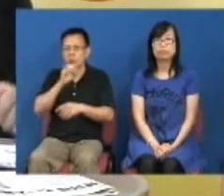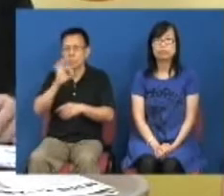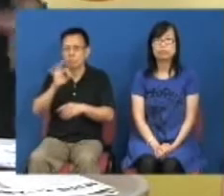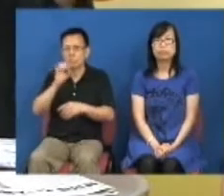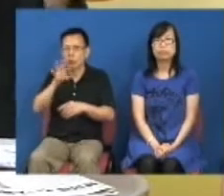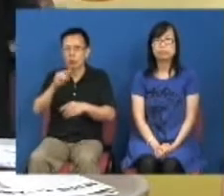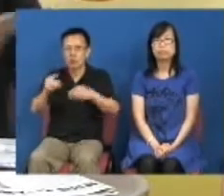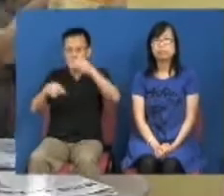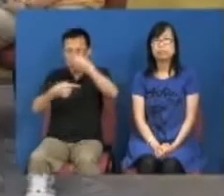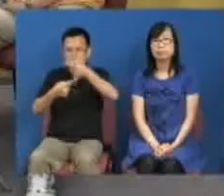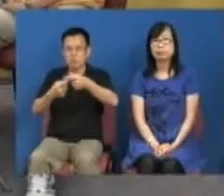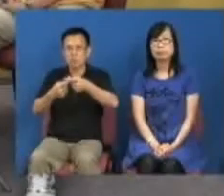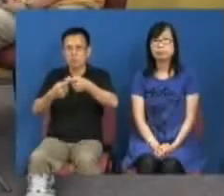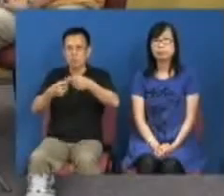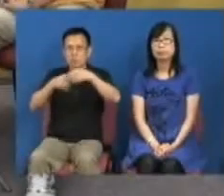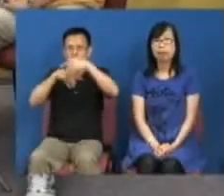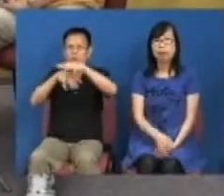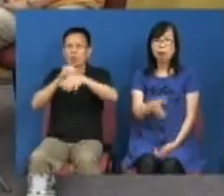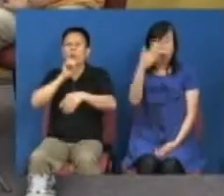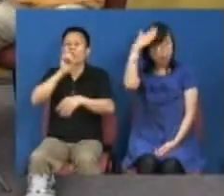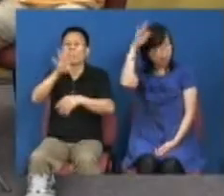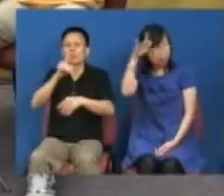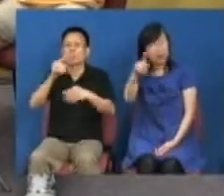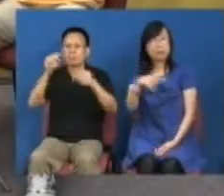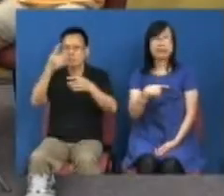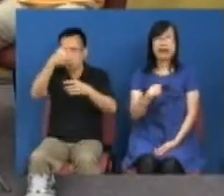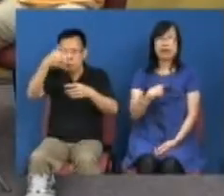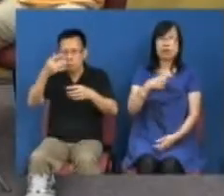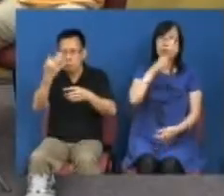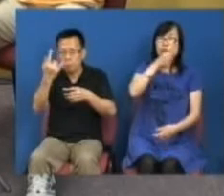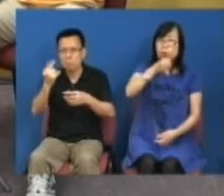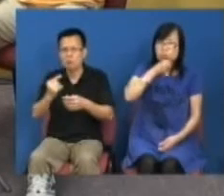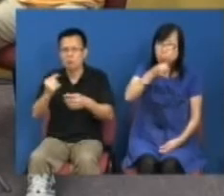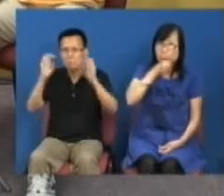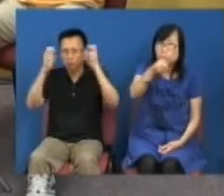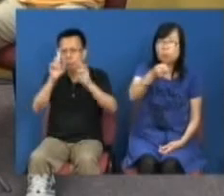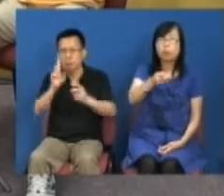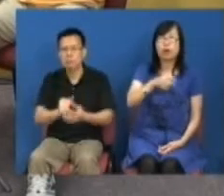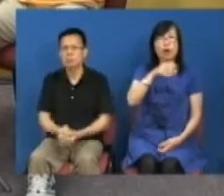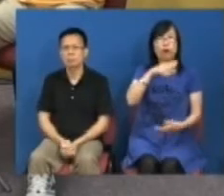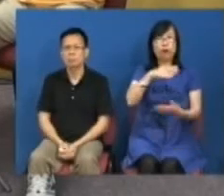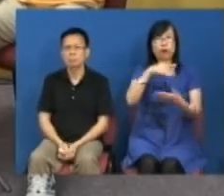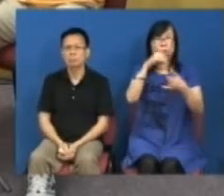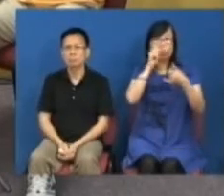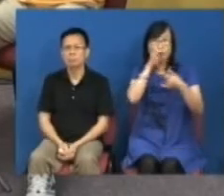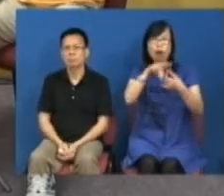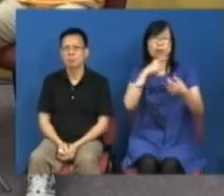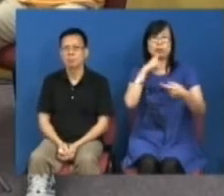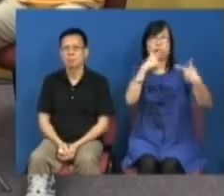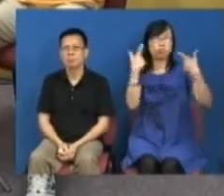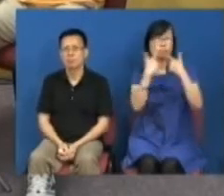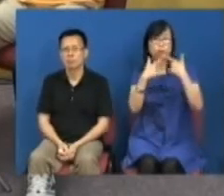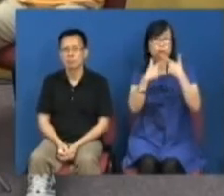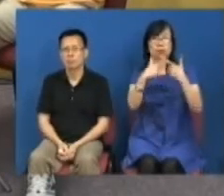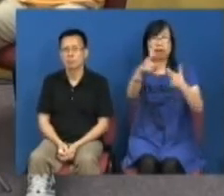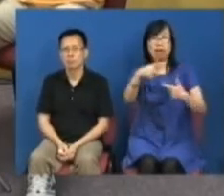上街的数据是哪一样我明白的主流传媒或者是传媒一般来说如果你有冲突又或者是